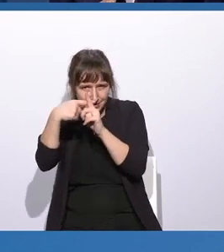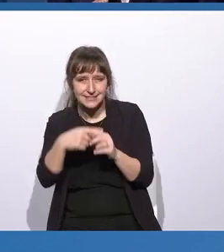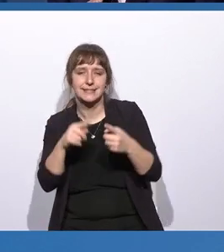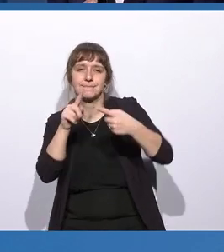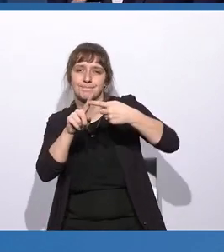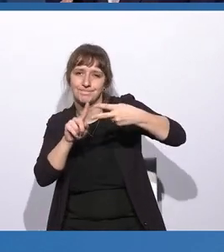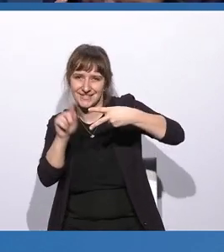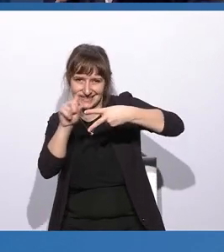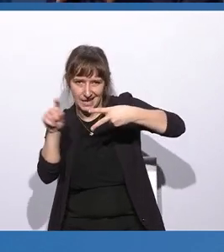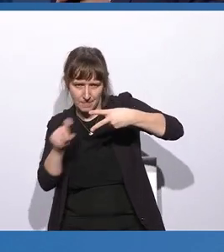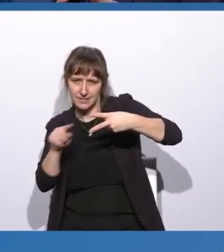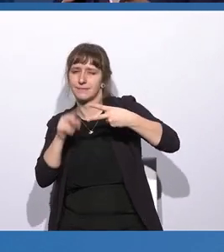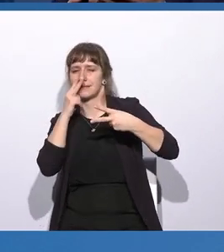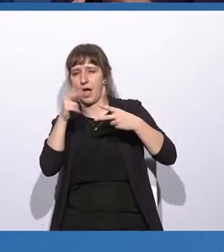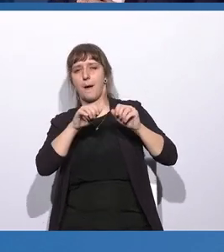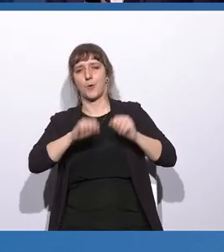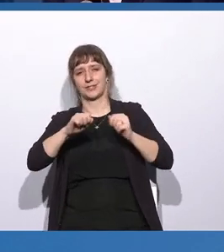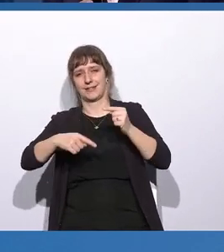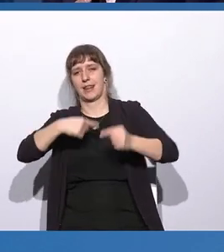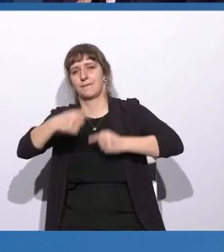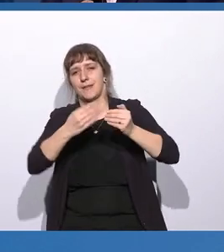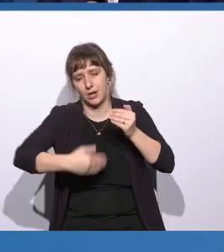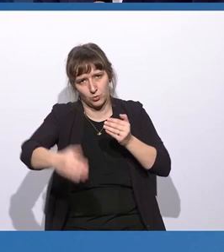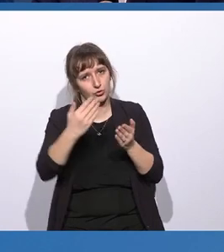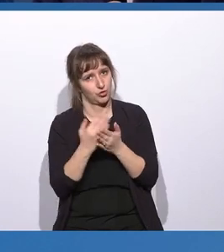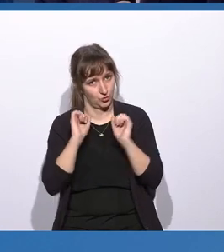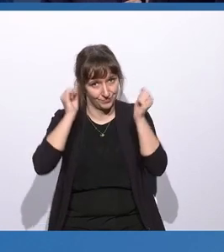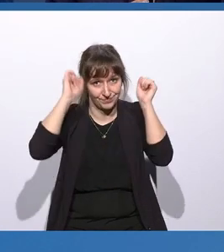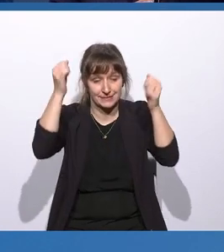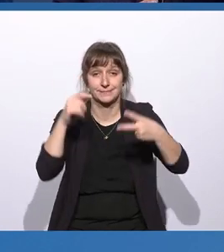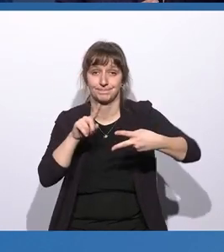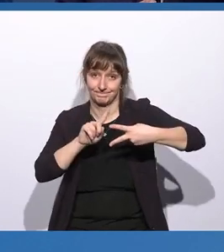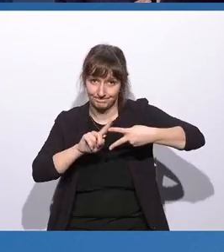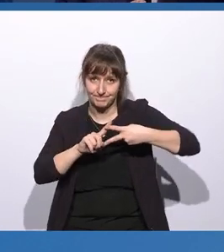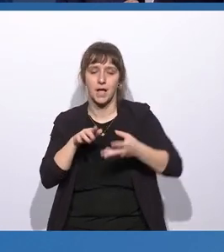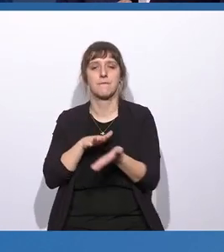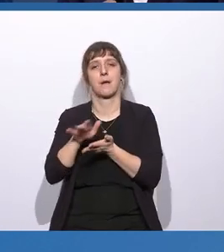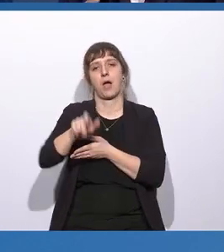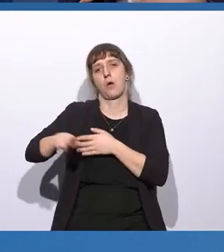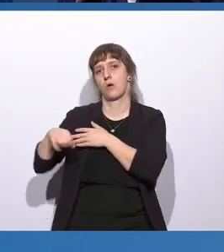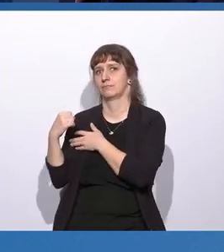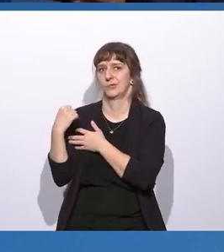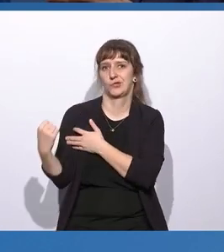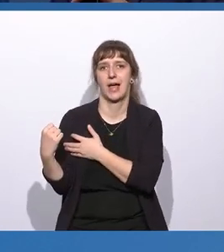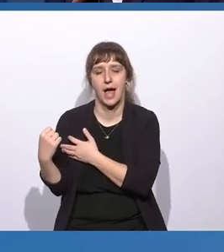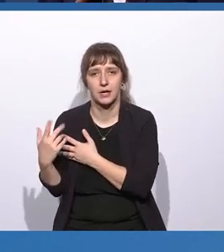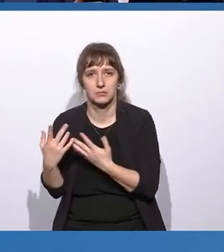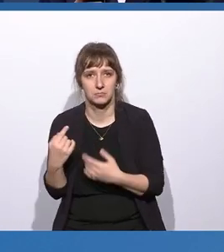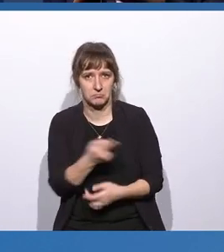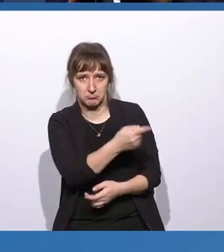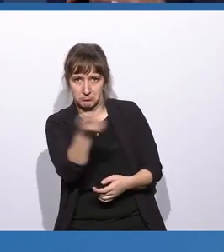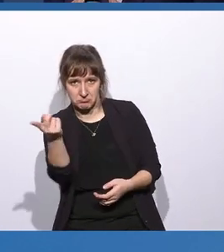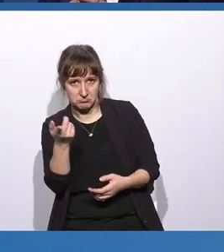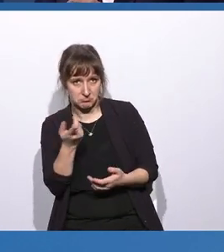wir Entwicklungspotenzial sehen und das auch schon bearbeiten. Das eine ist eine Stärkung der Verbraucherinnen und Verbraucher. Keiner von uns will die